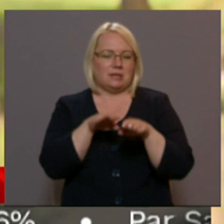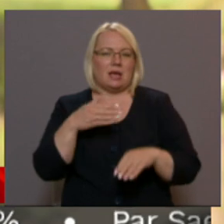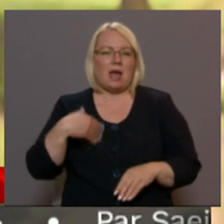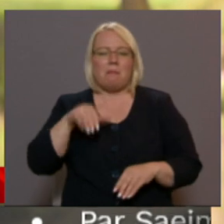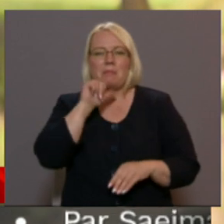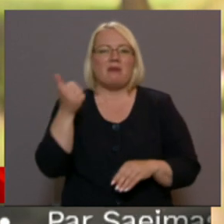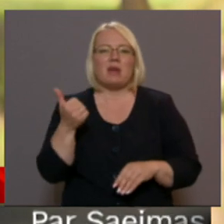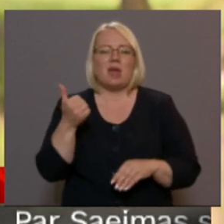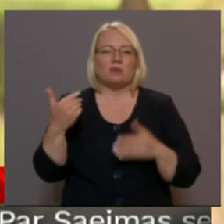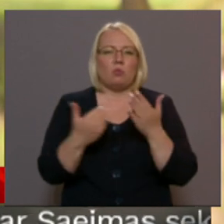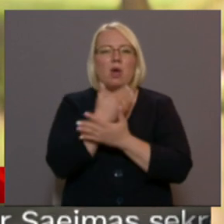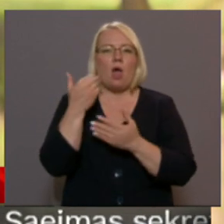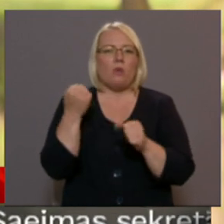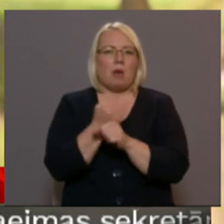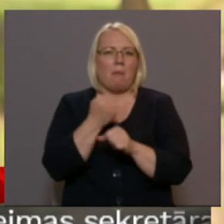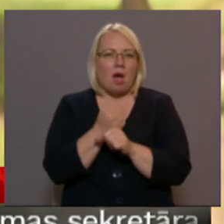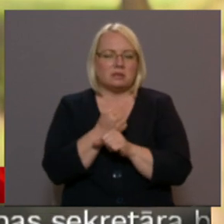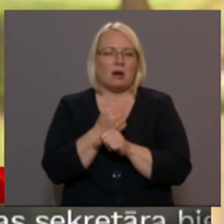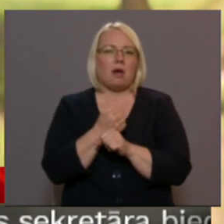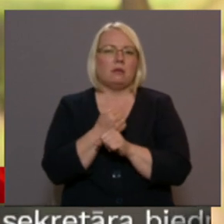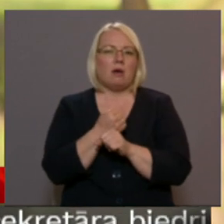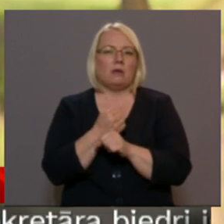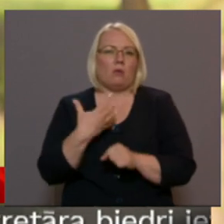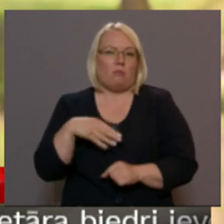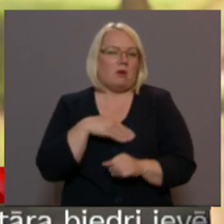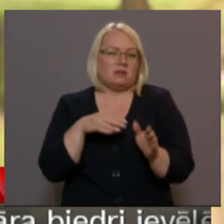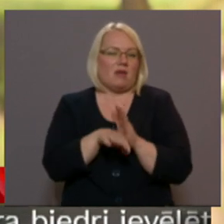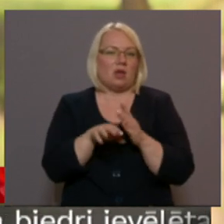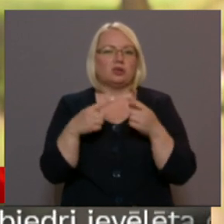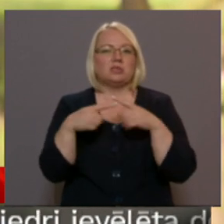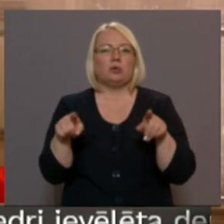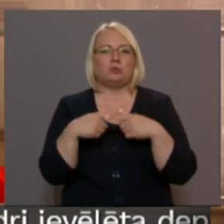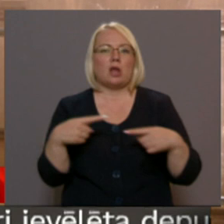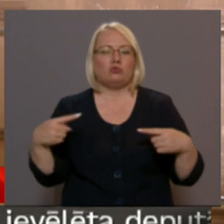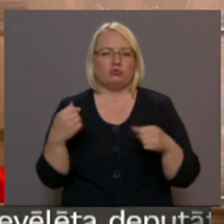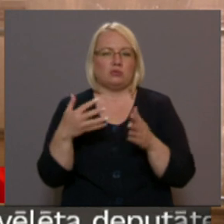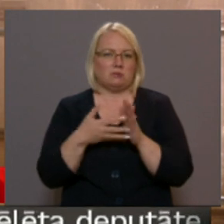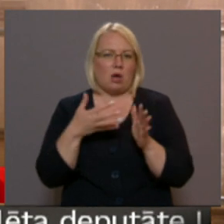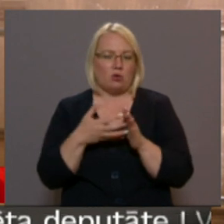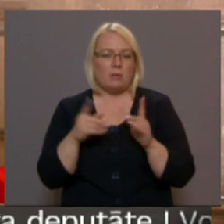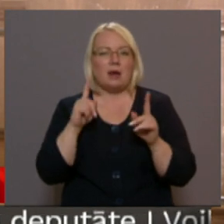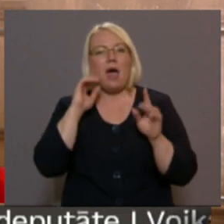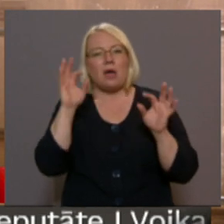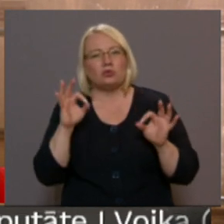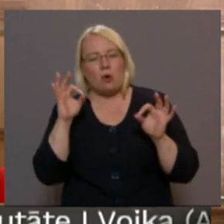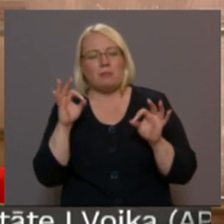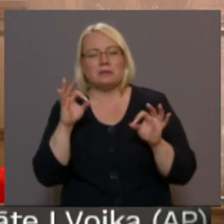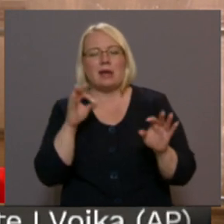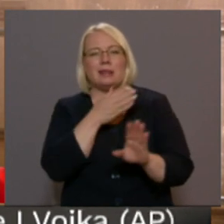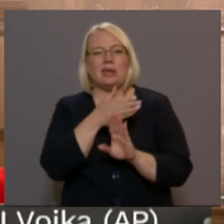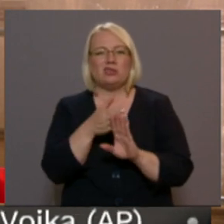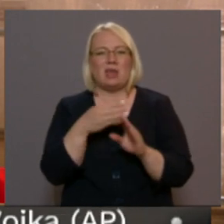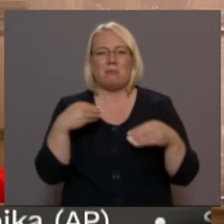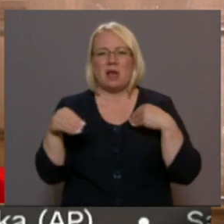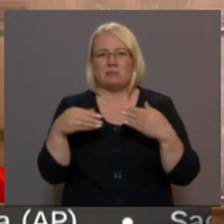nevarēsim viņus pārstrādāt, un mēs vienkārši citus resursus izmantosim. Pastāv arī aizdomas, ka līdžinējie plasmasa